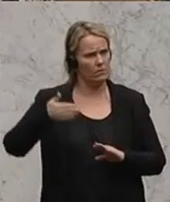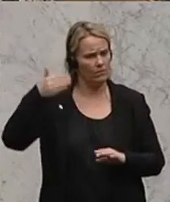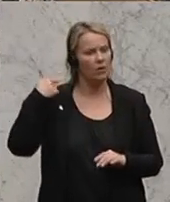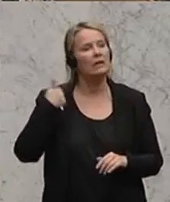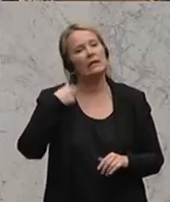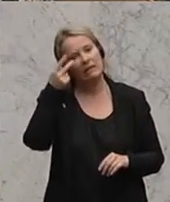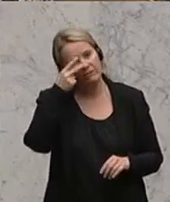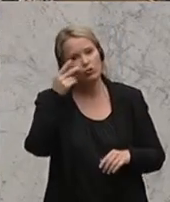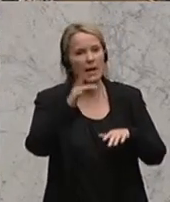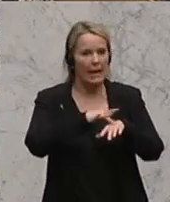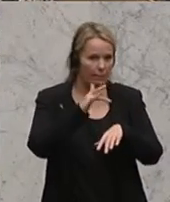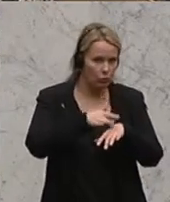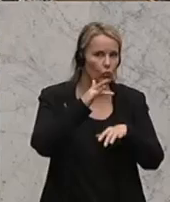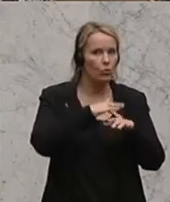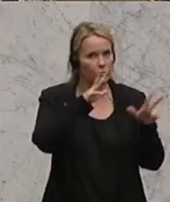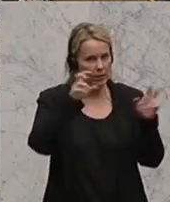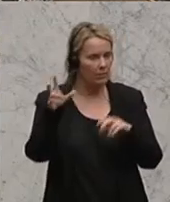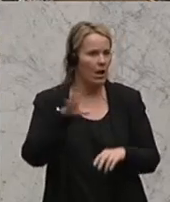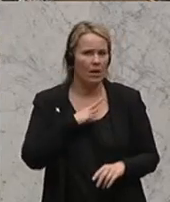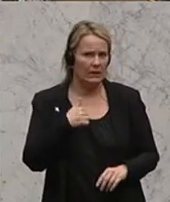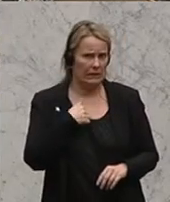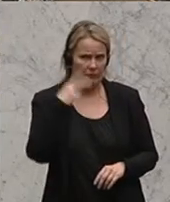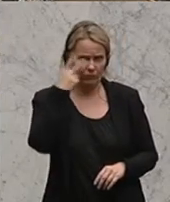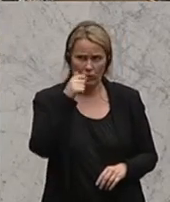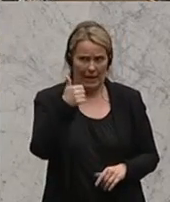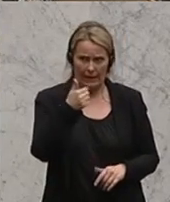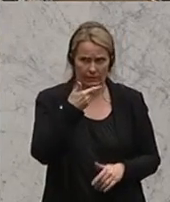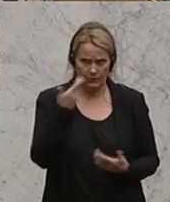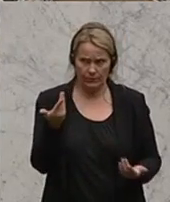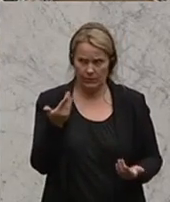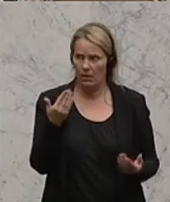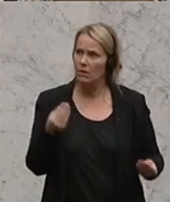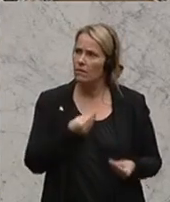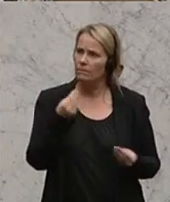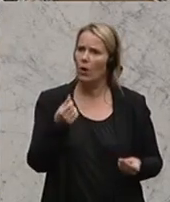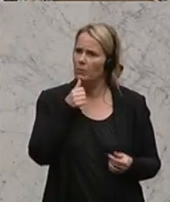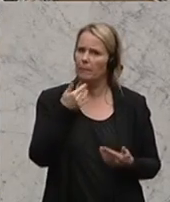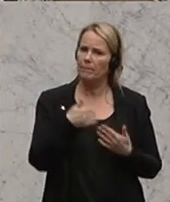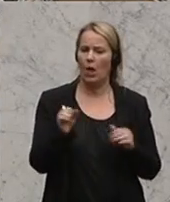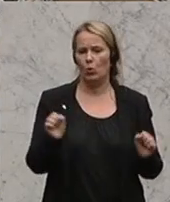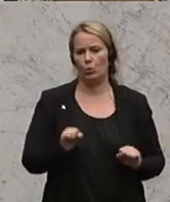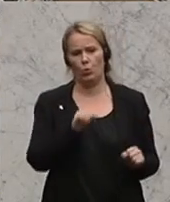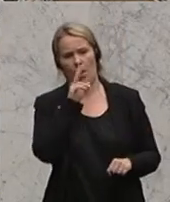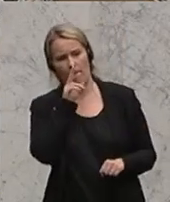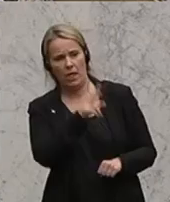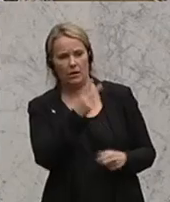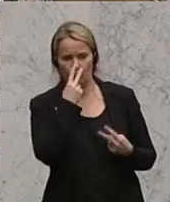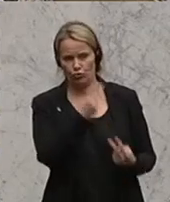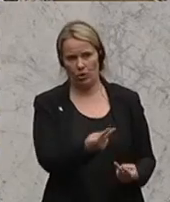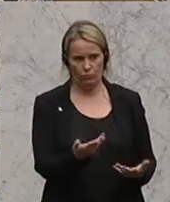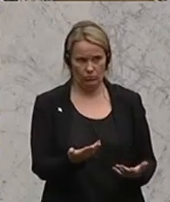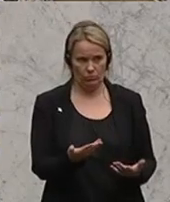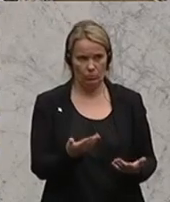Ich verstehe die Emotion bei dem Thema, aber ich verstehe eins nicht, warum man hier nicht mit einem etwas kühleren Blick an die Sache rangeht.